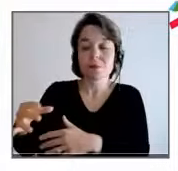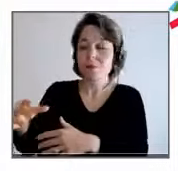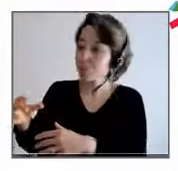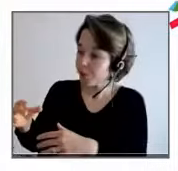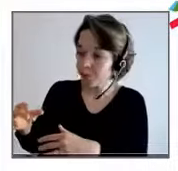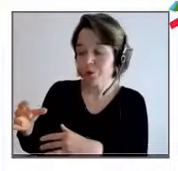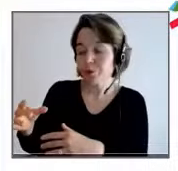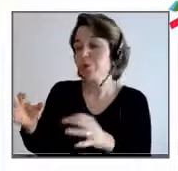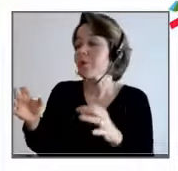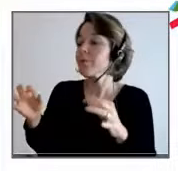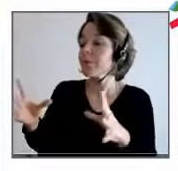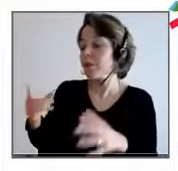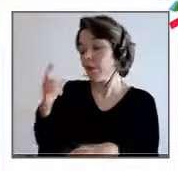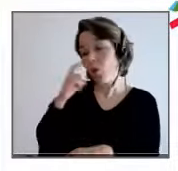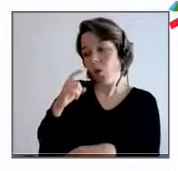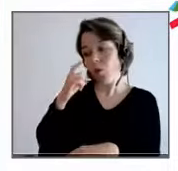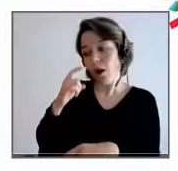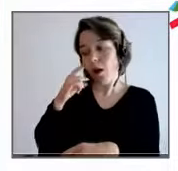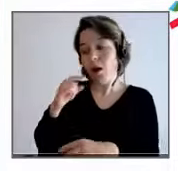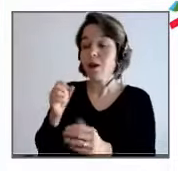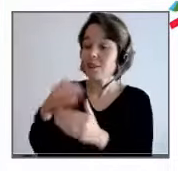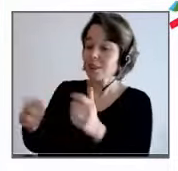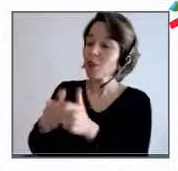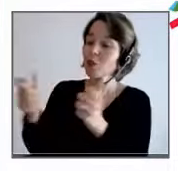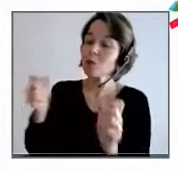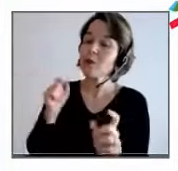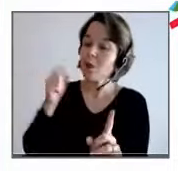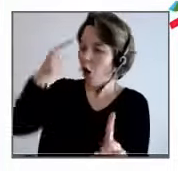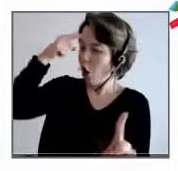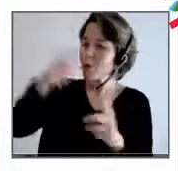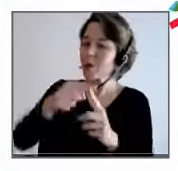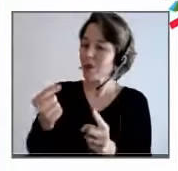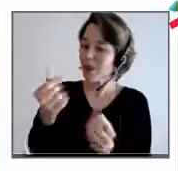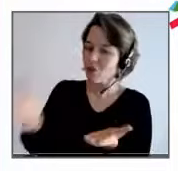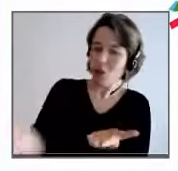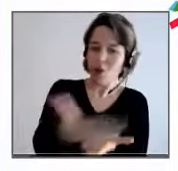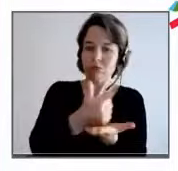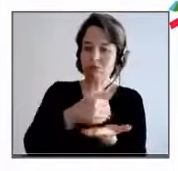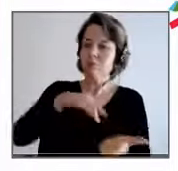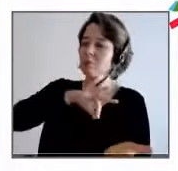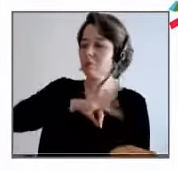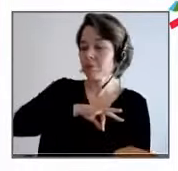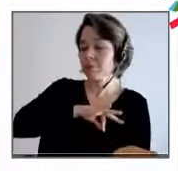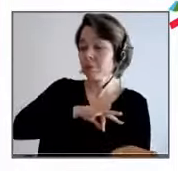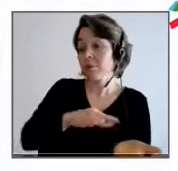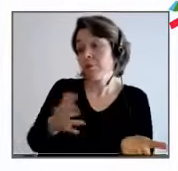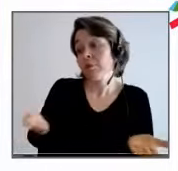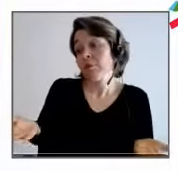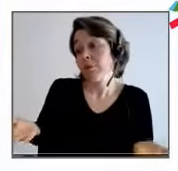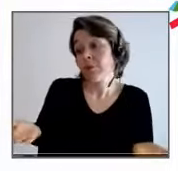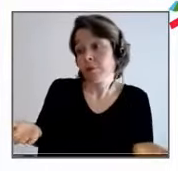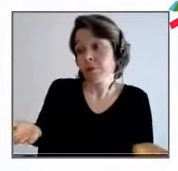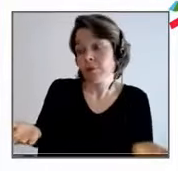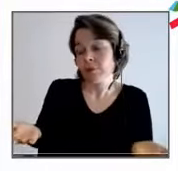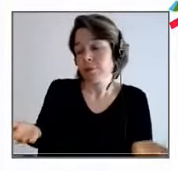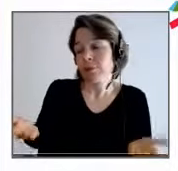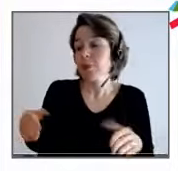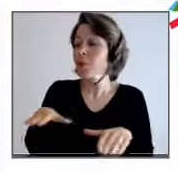la mission de l'entreprise qui est de faire de l'argent, on n'enlèvera pas ça de son essence et puis cette fraternité